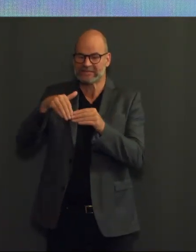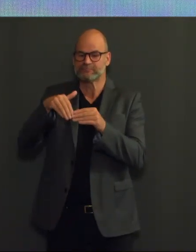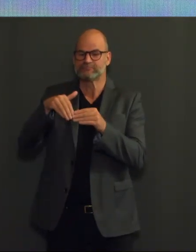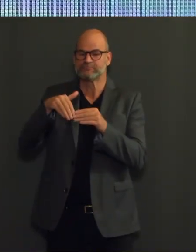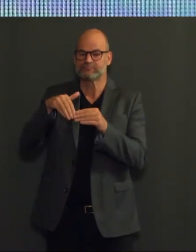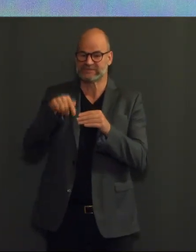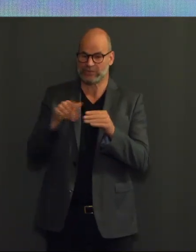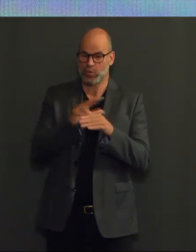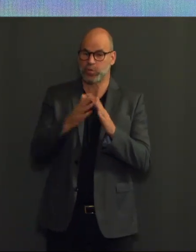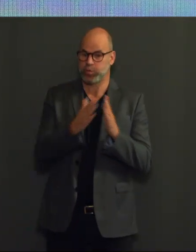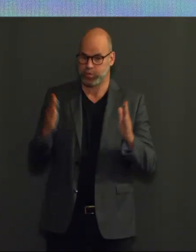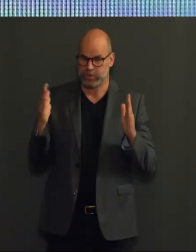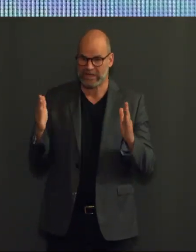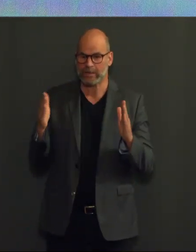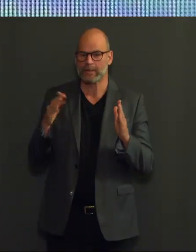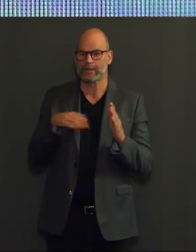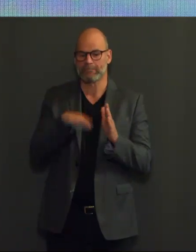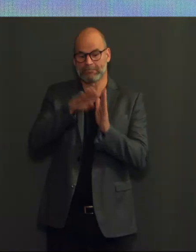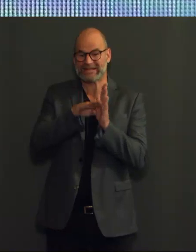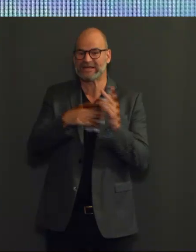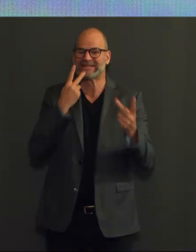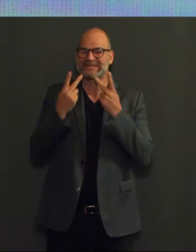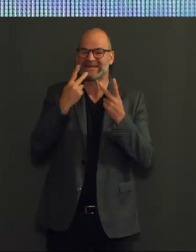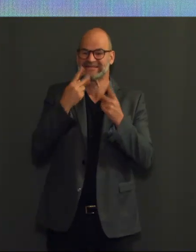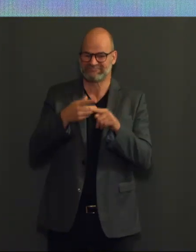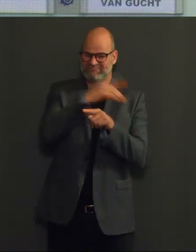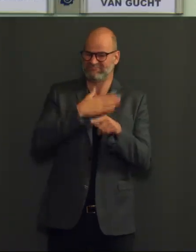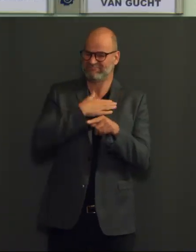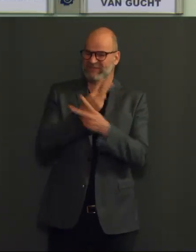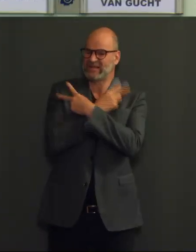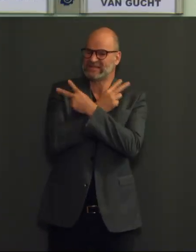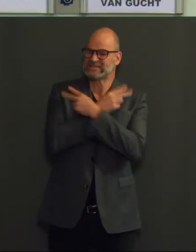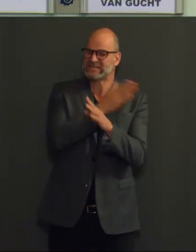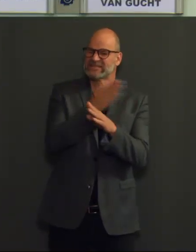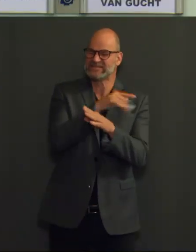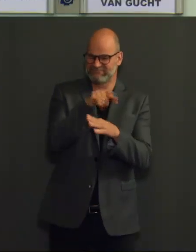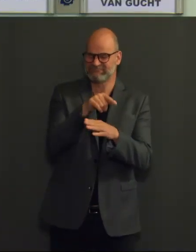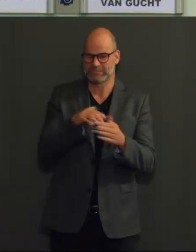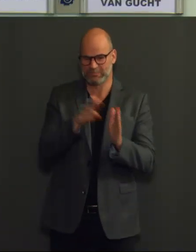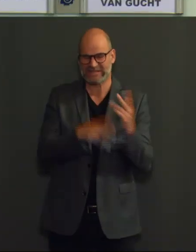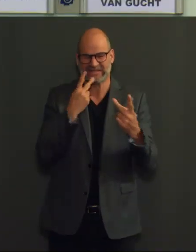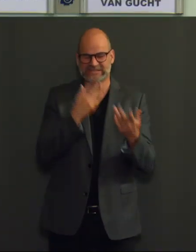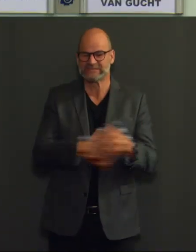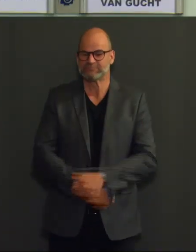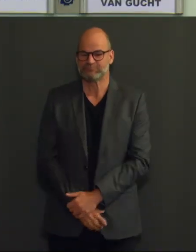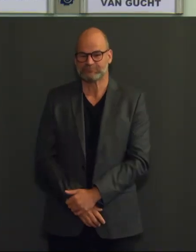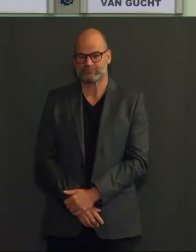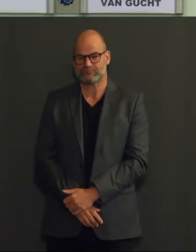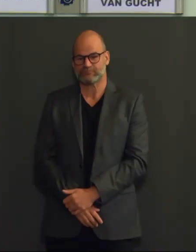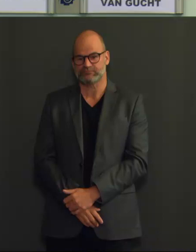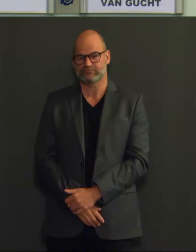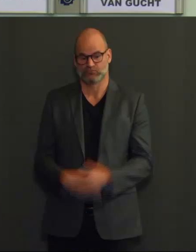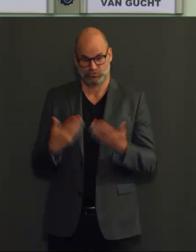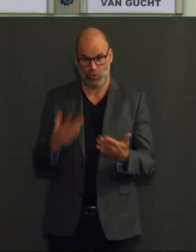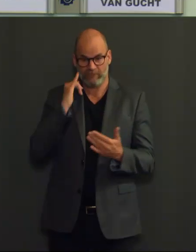verklaart voor een stuk de stijging in de weekgemiddelde die we nu zien. Als de huidige trends op intensieve